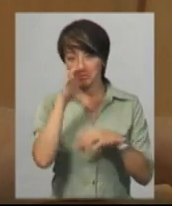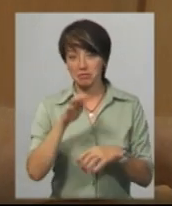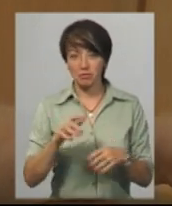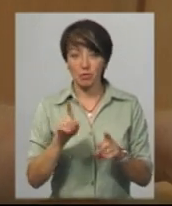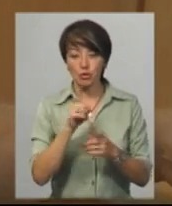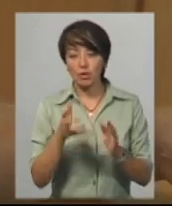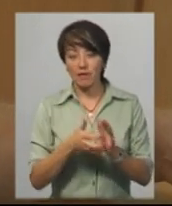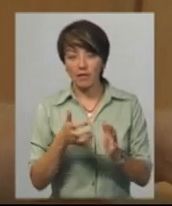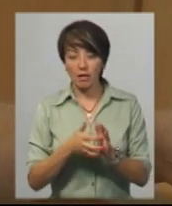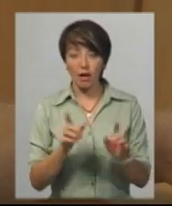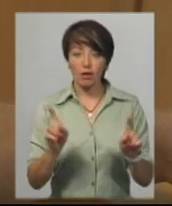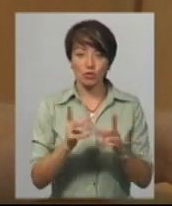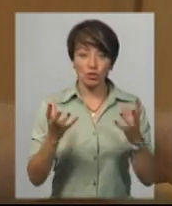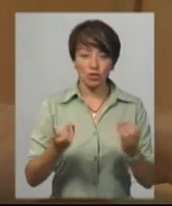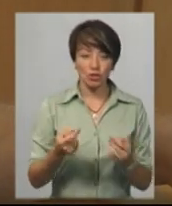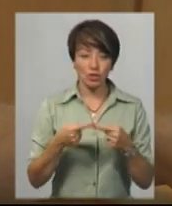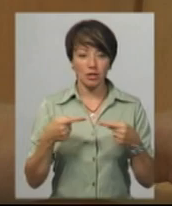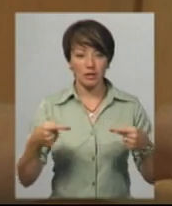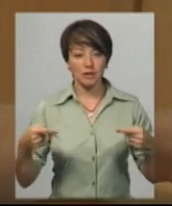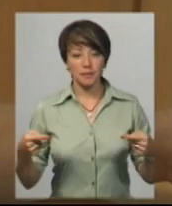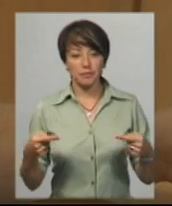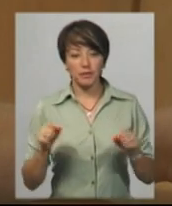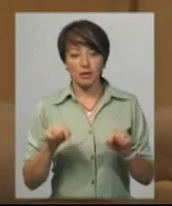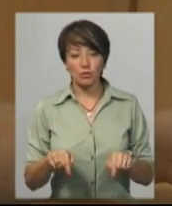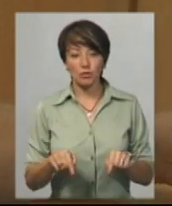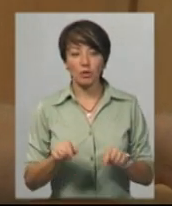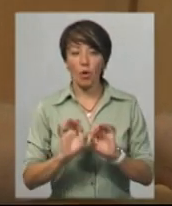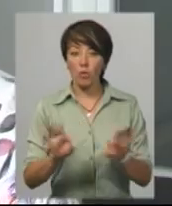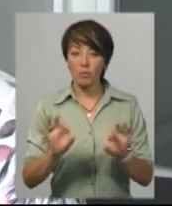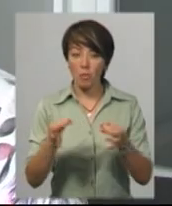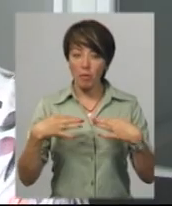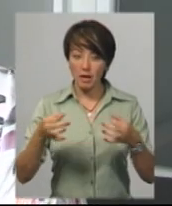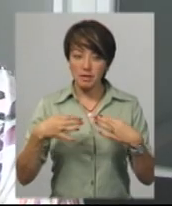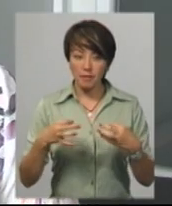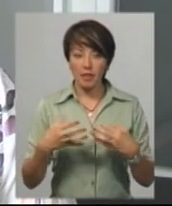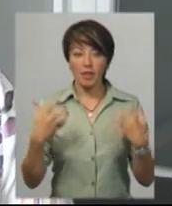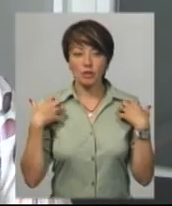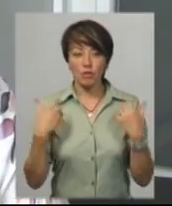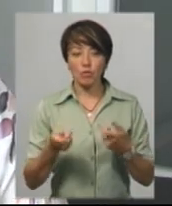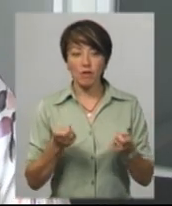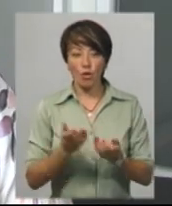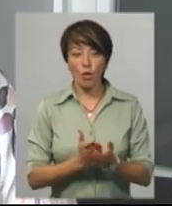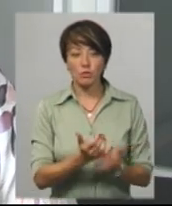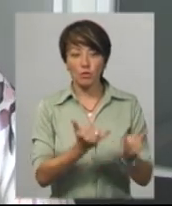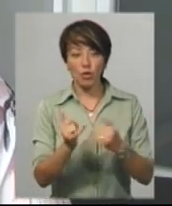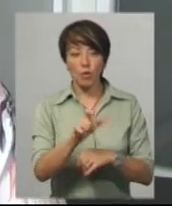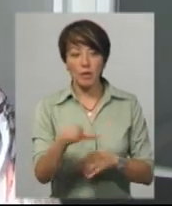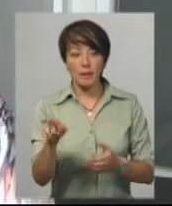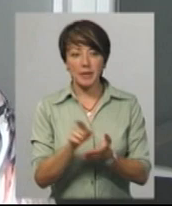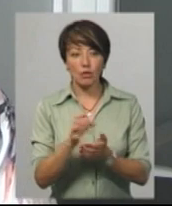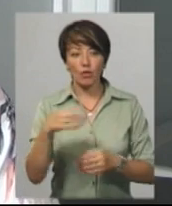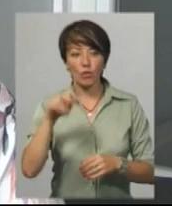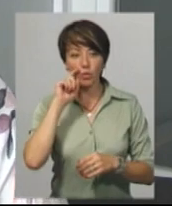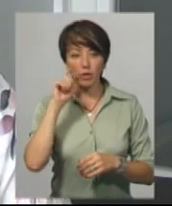Може, щось не вистачає, може ще щось. І тут об'ясняте. Начальниця управління обслуговування громадян пенсійного